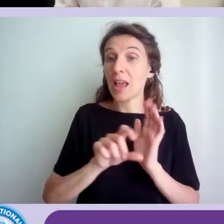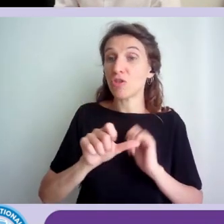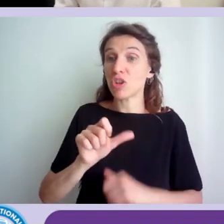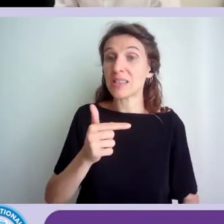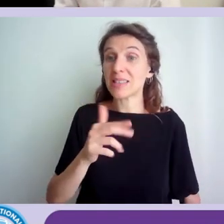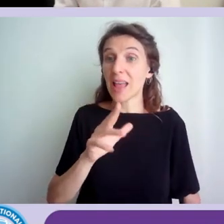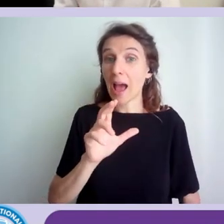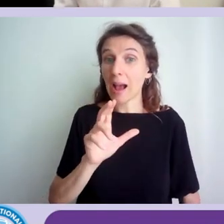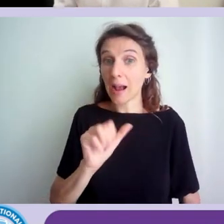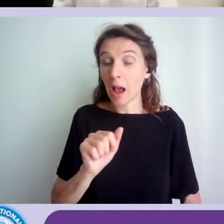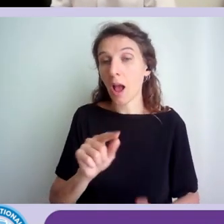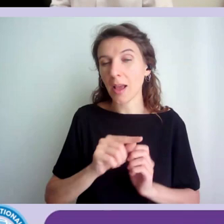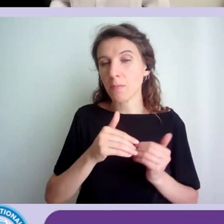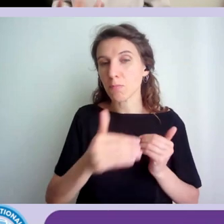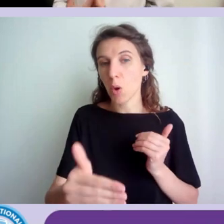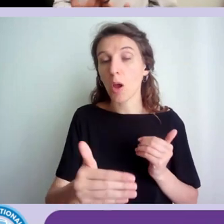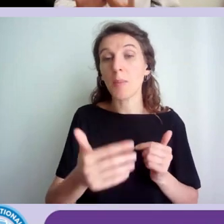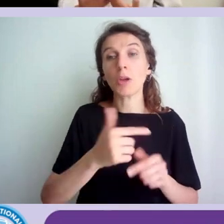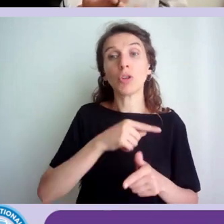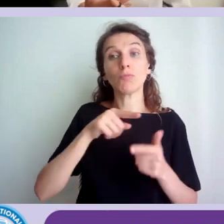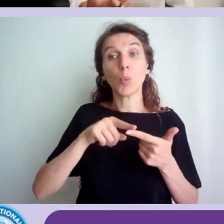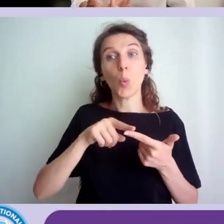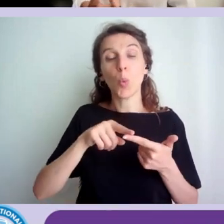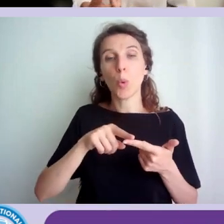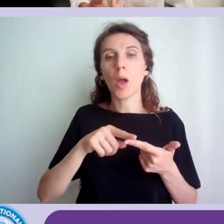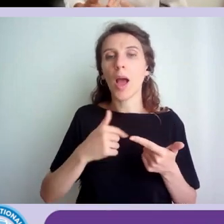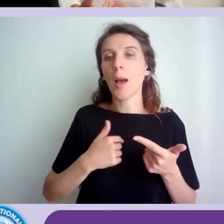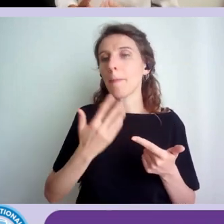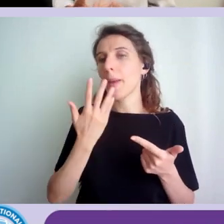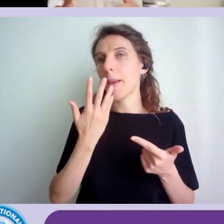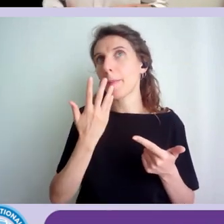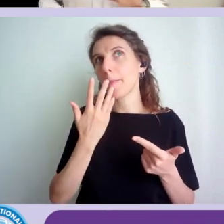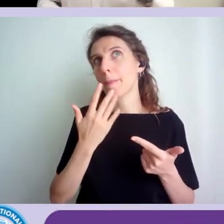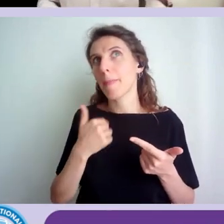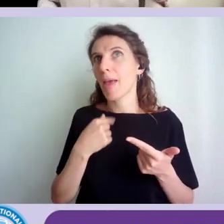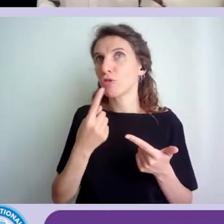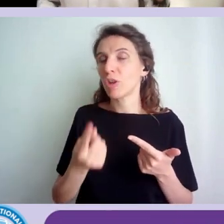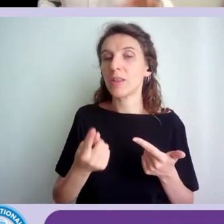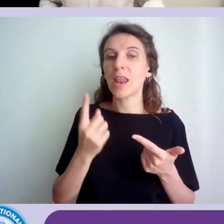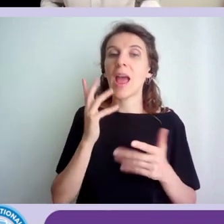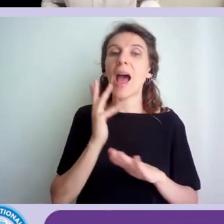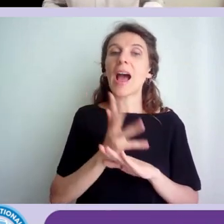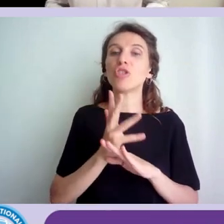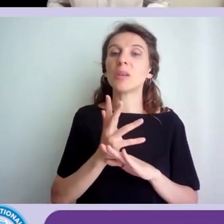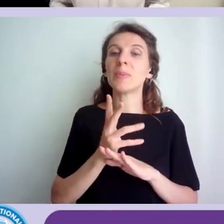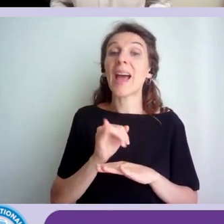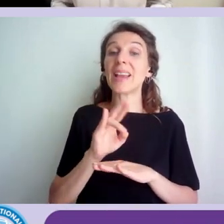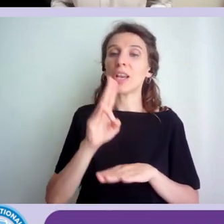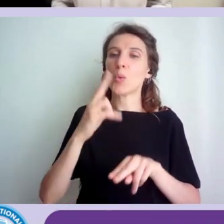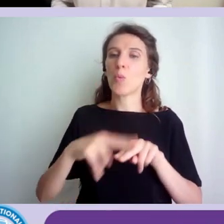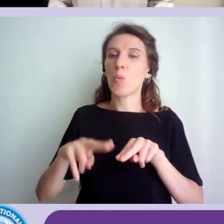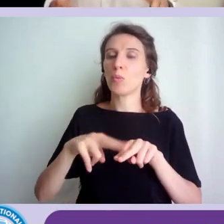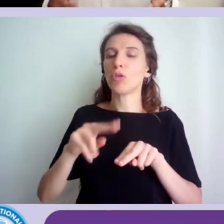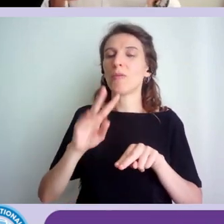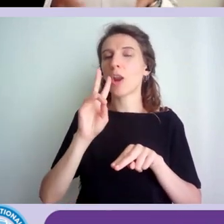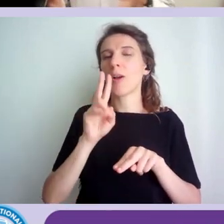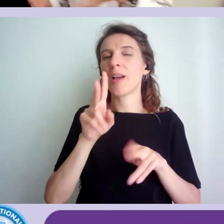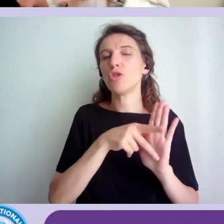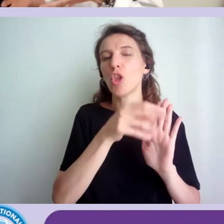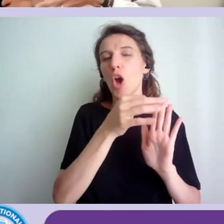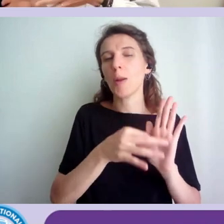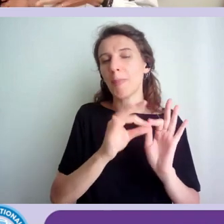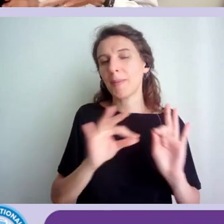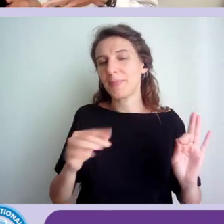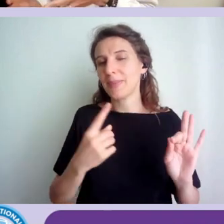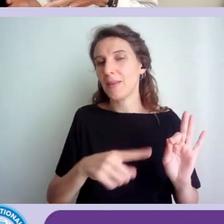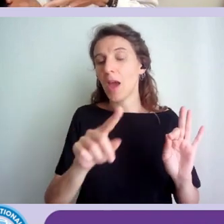'altra dimensione fondamentale, quella che a me piace chiamare accessibilità in uso, la norma la chiama in maniera diversa, che è